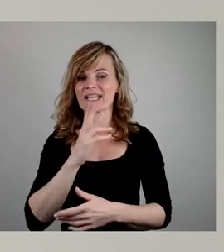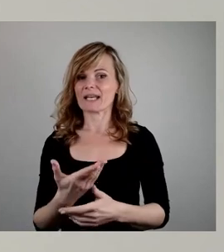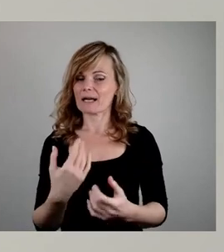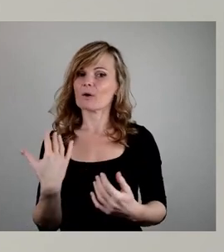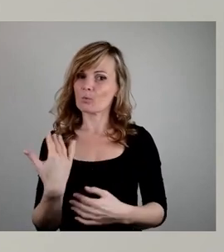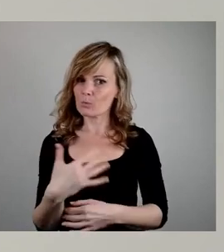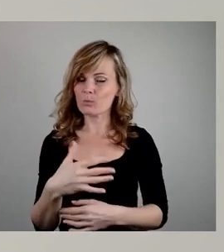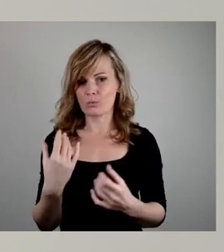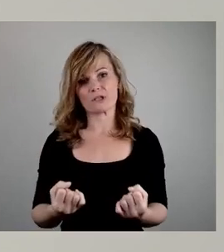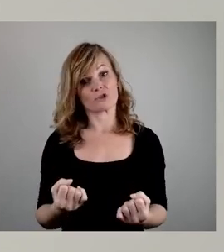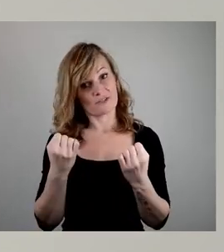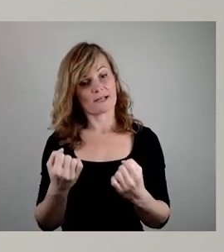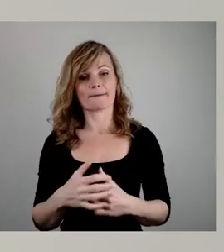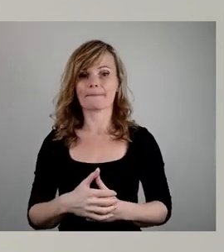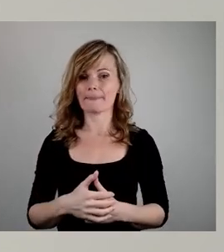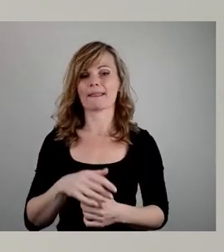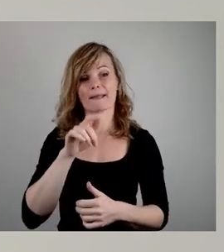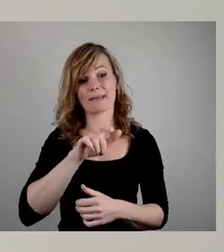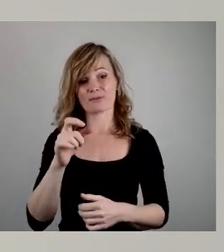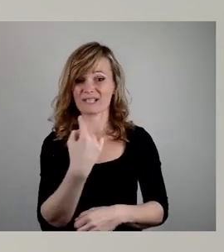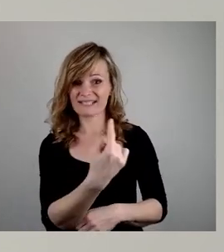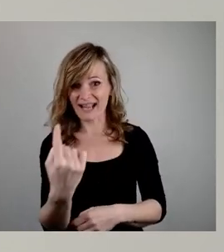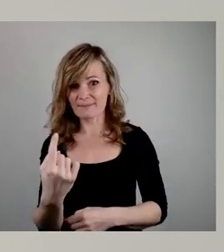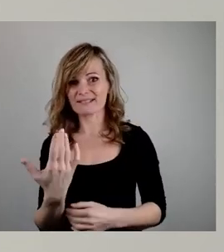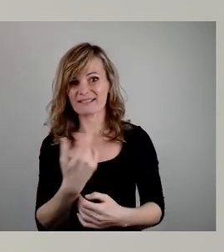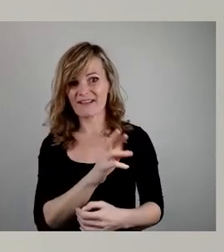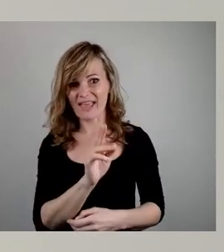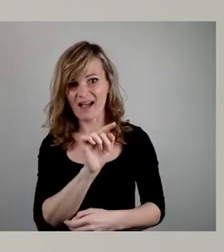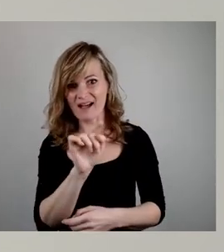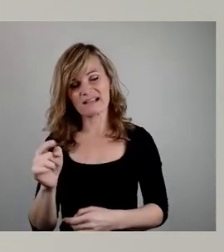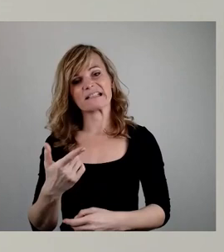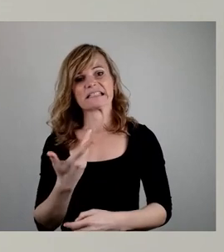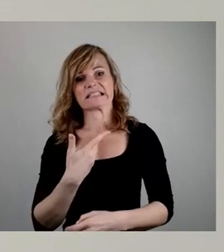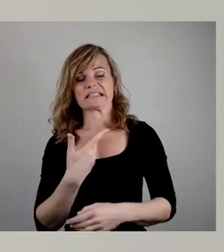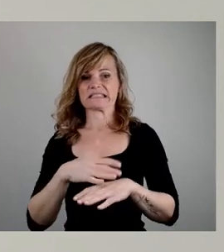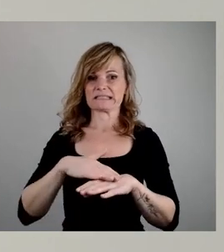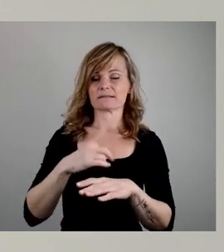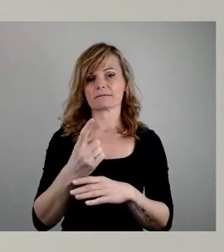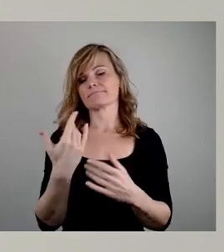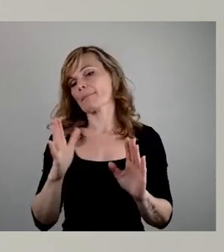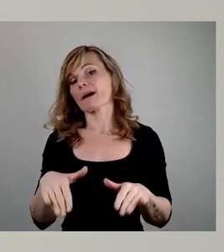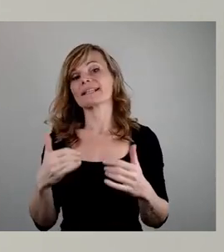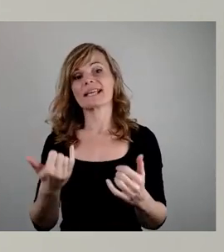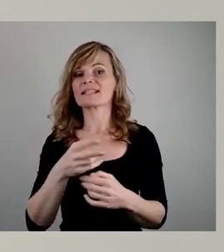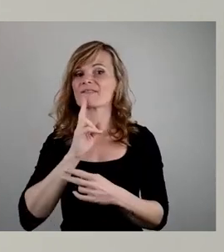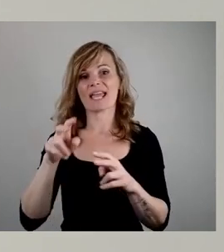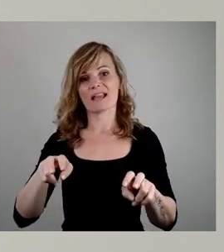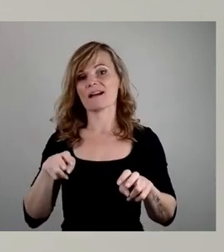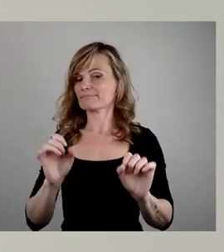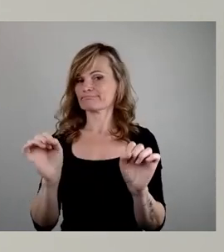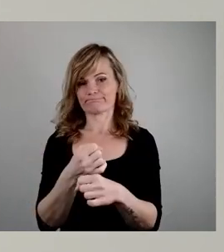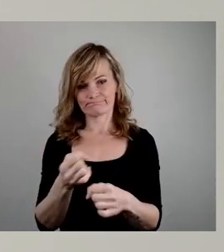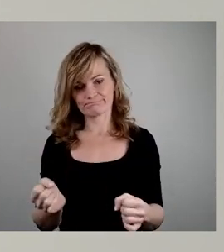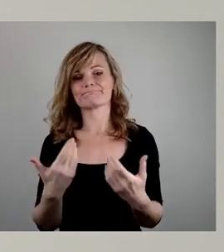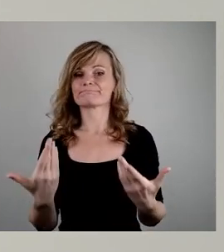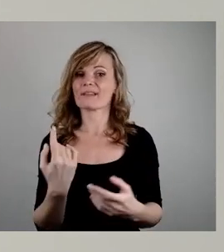Die Betroffenen bedauern das auch. Die Fehler sind jetzt auch nicht mehr rückgängig zu machen, aber wir haben auch die Aufgabe